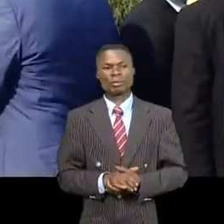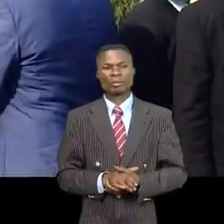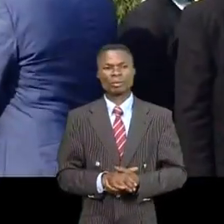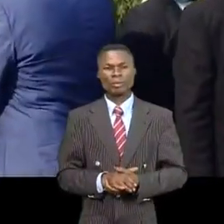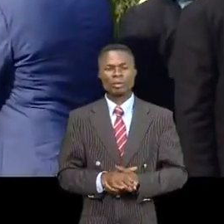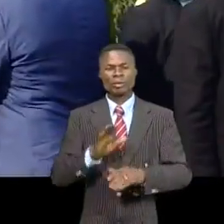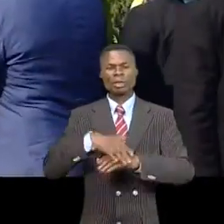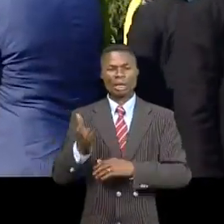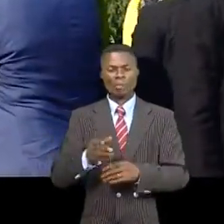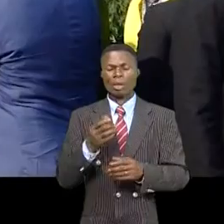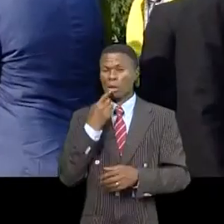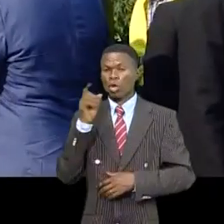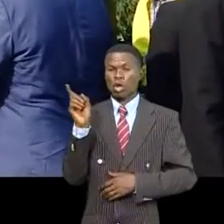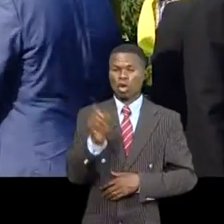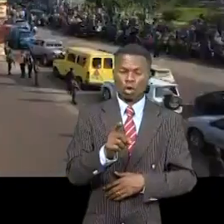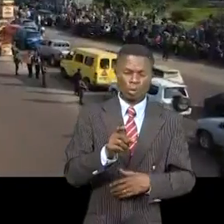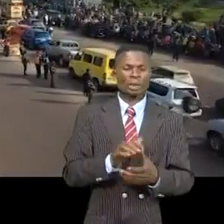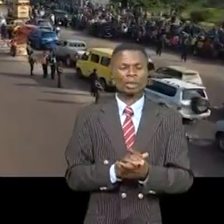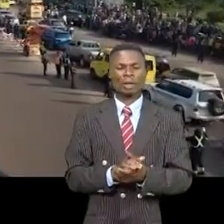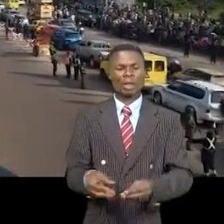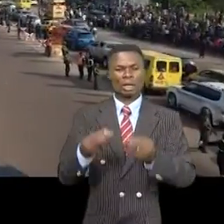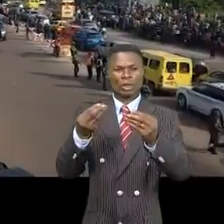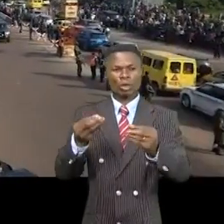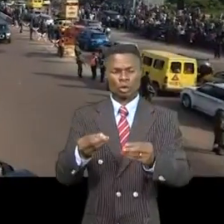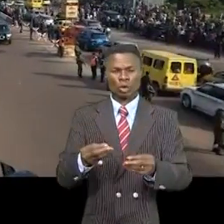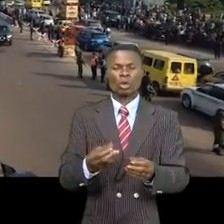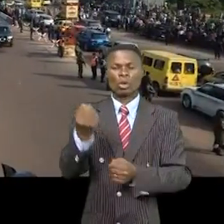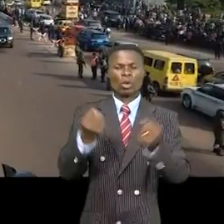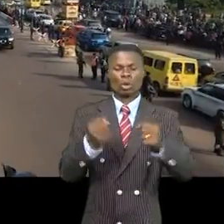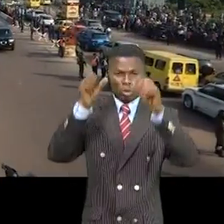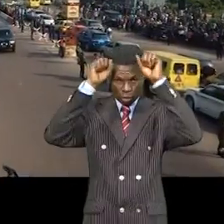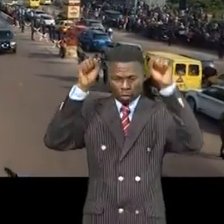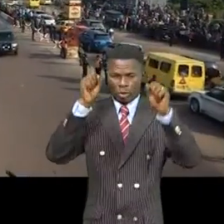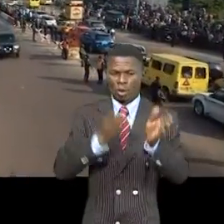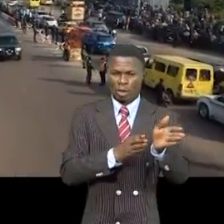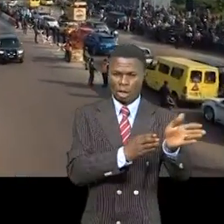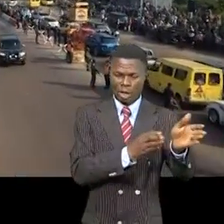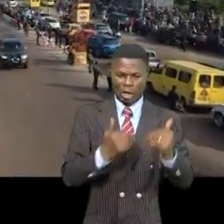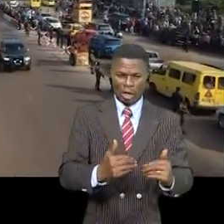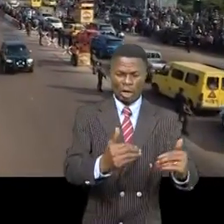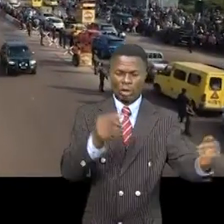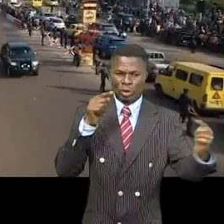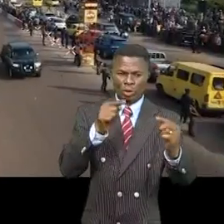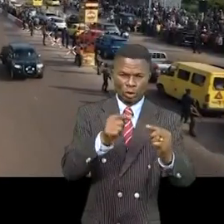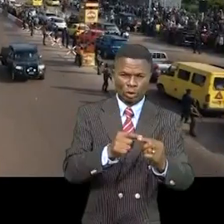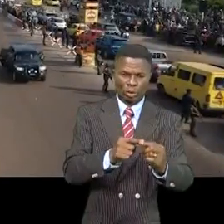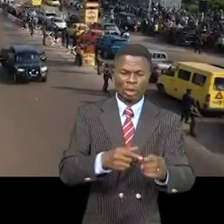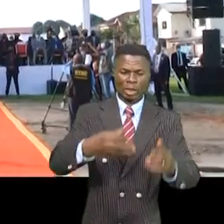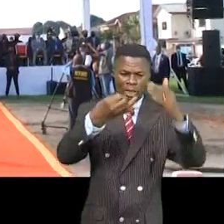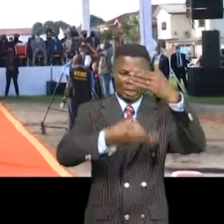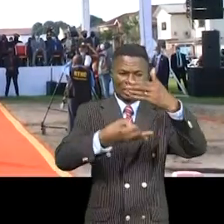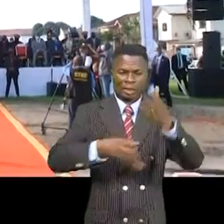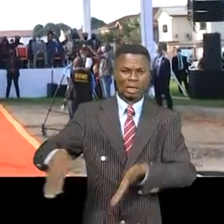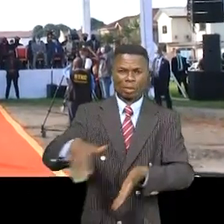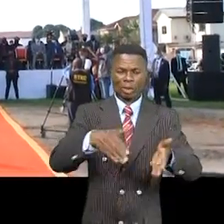Quelques instructions aux responsables de structure à l'œuvre et le cortège présidentiel a poursuivi son parcours jusqu'à la 7e rue Lumeté.